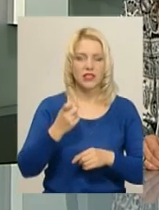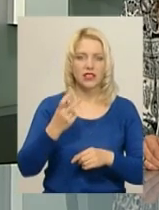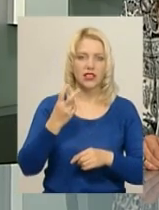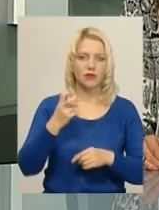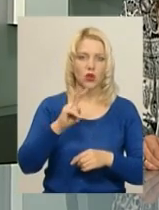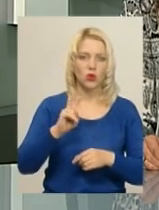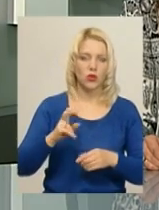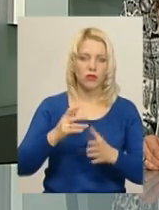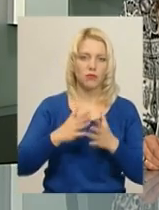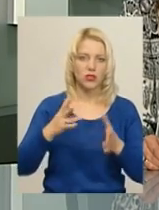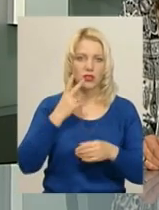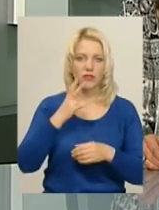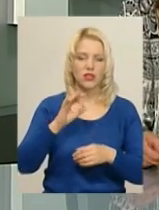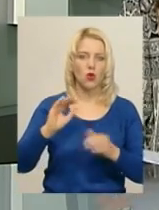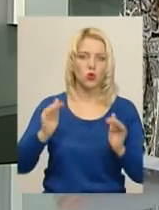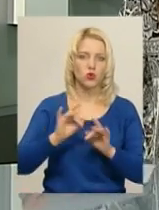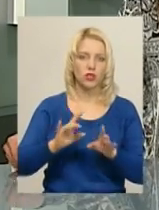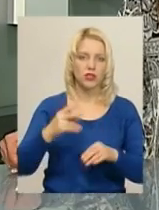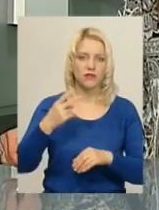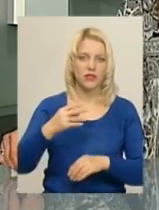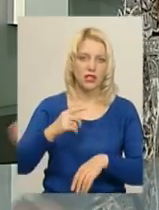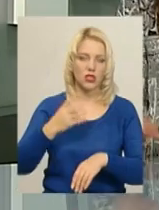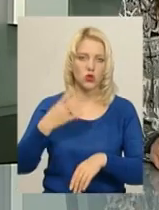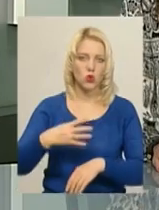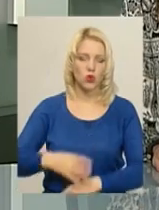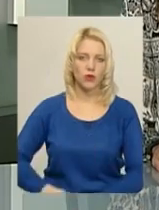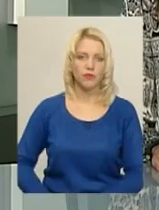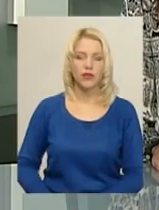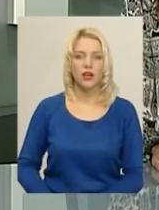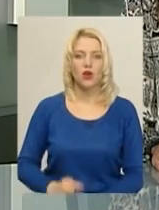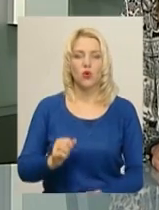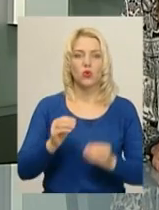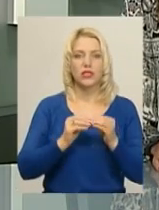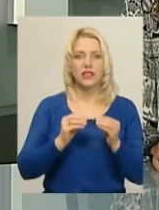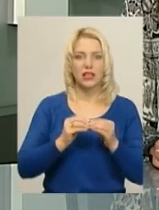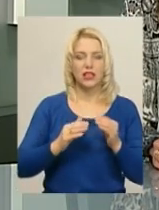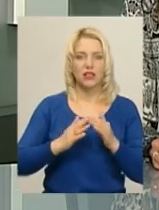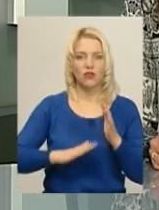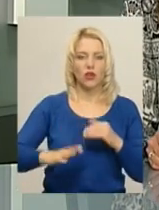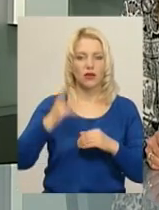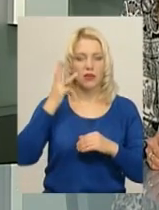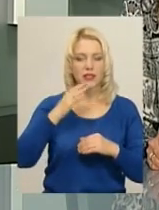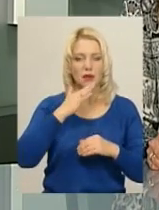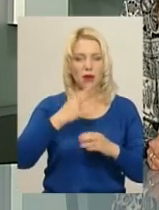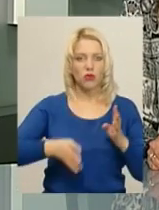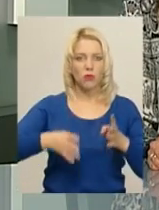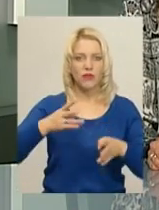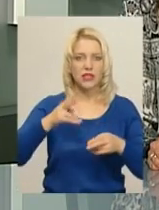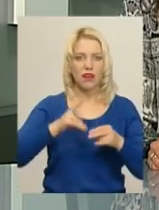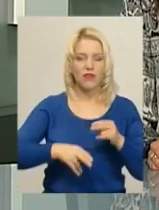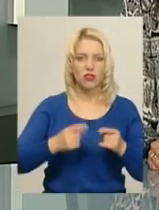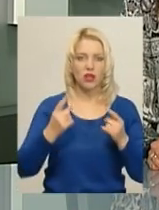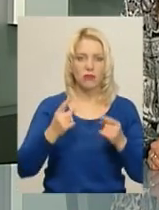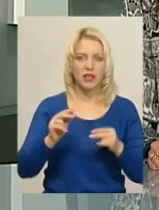доларів. Більше – дивіться у сюжеті о 20-й 40. У 10 дворах хмельницьких багатоповерхівок завершують капітальний